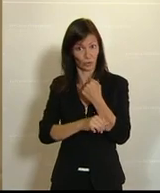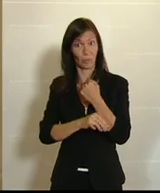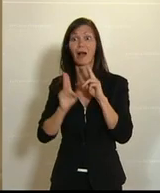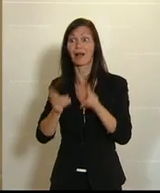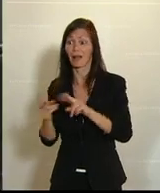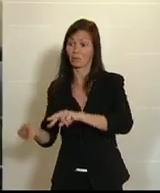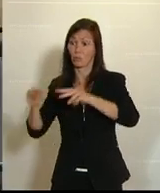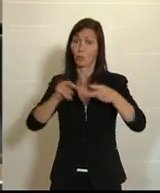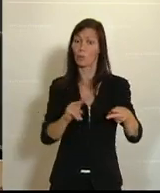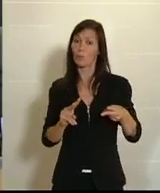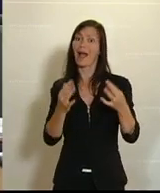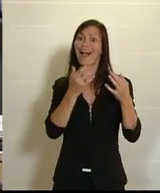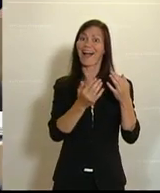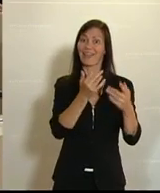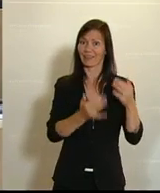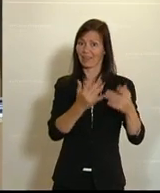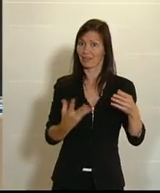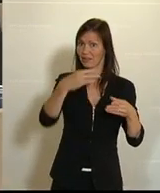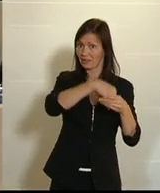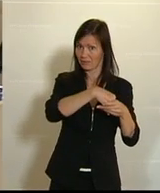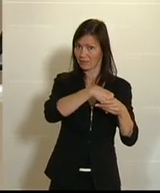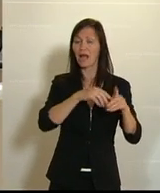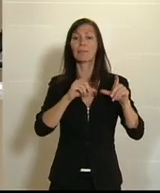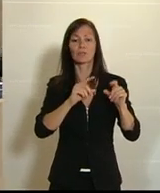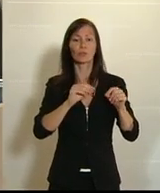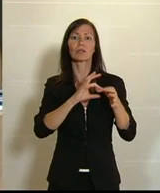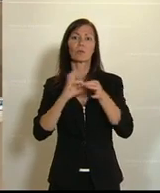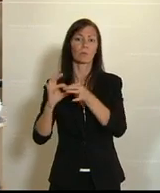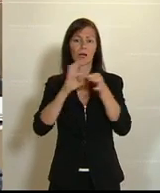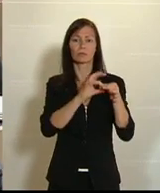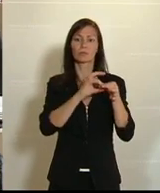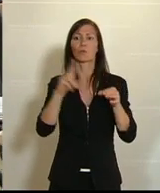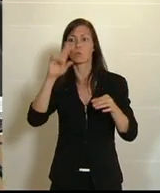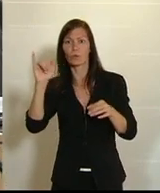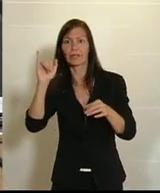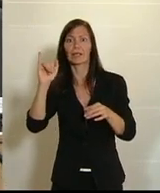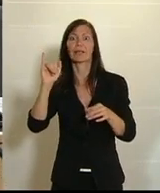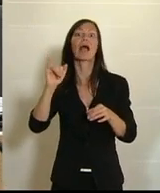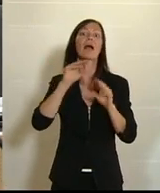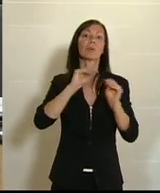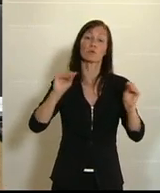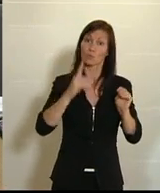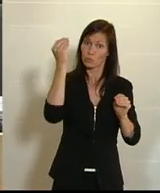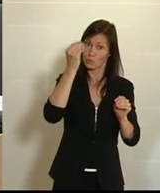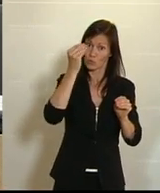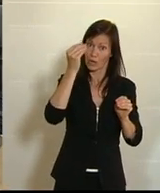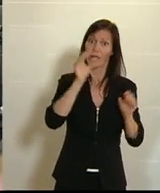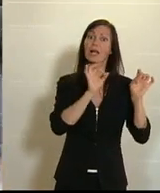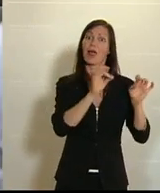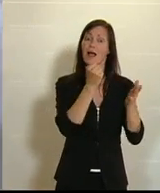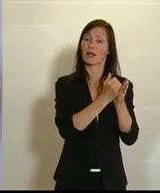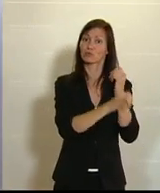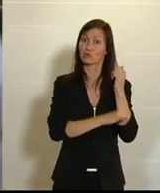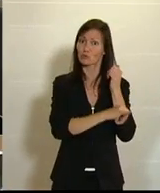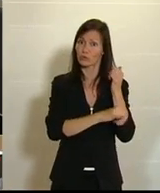Somit ist die Sommerschule eine Kooperation mit Universitäten, pädagogischen Hochschulen und Lehramtsstudierenden,